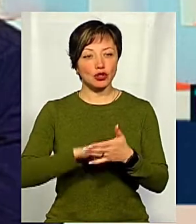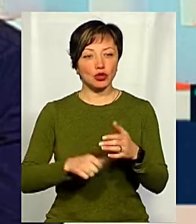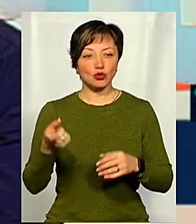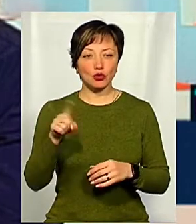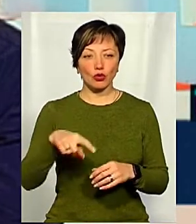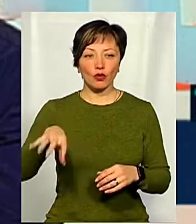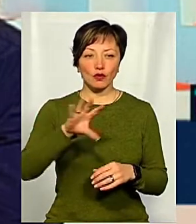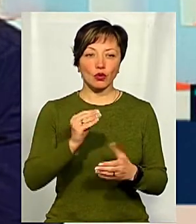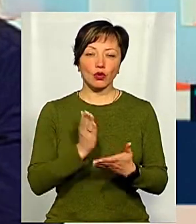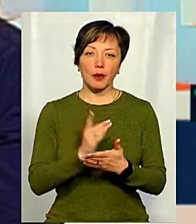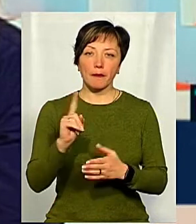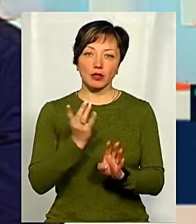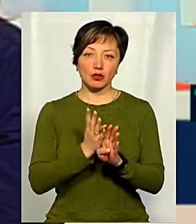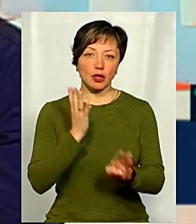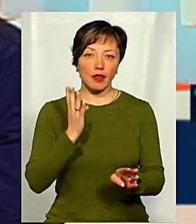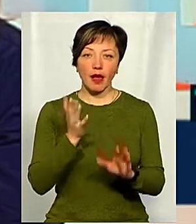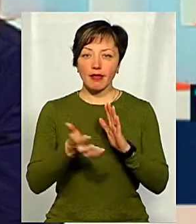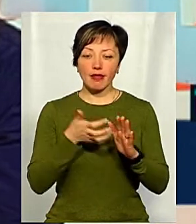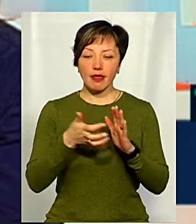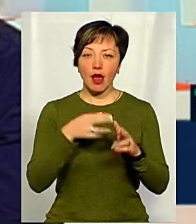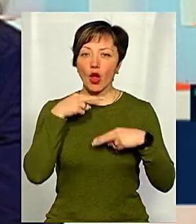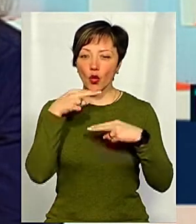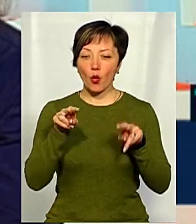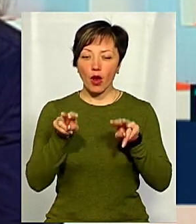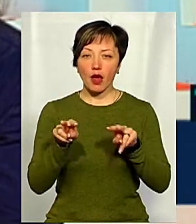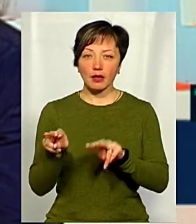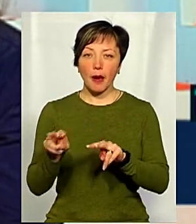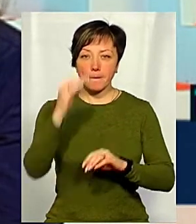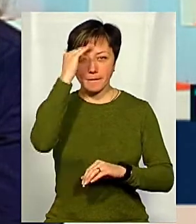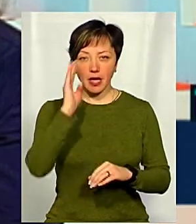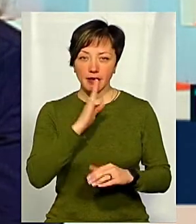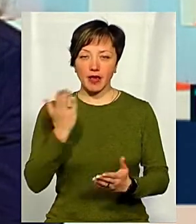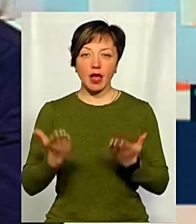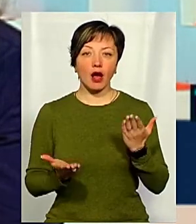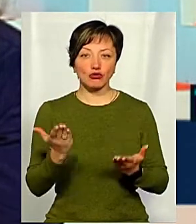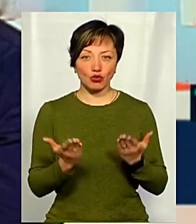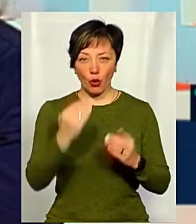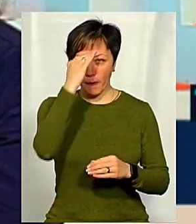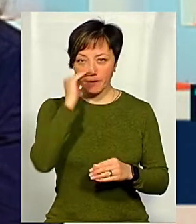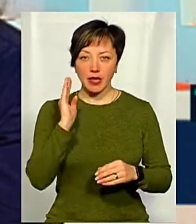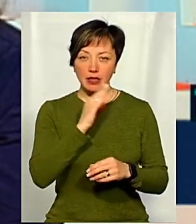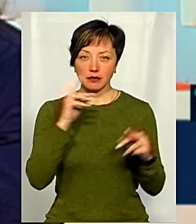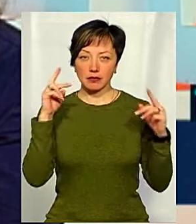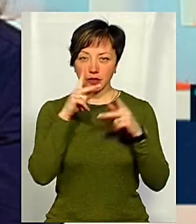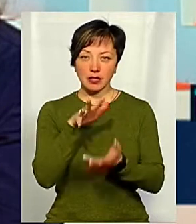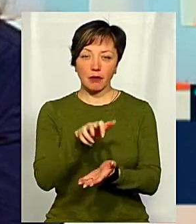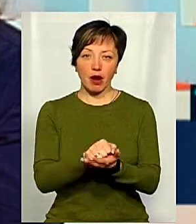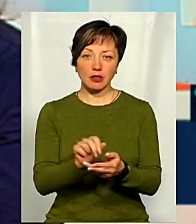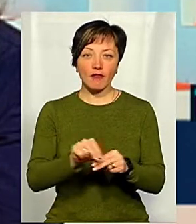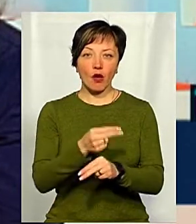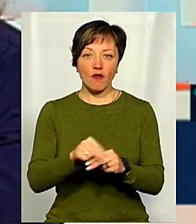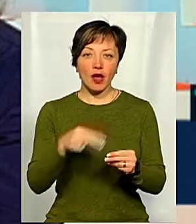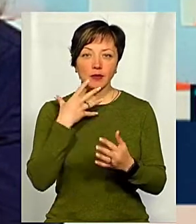всього є, в першу чергу, недогляд батьків. Тобто, якщо батьки неналежним чином займаються